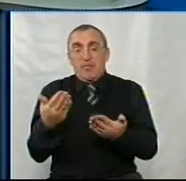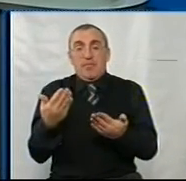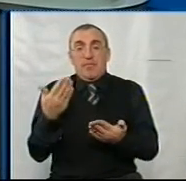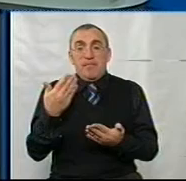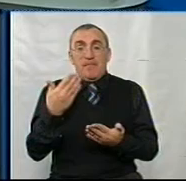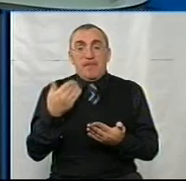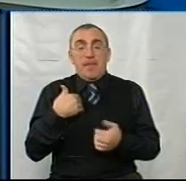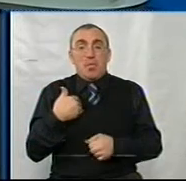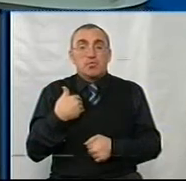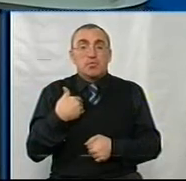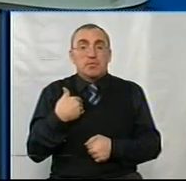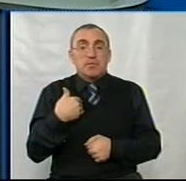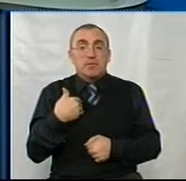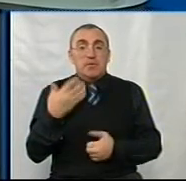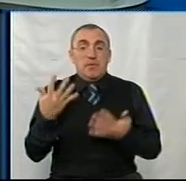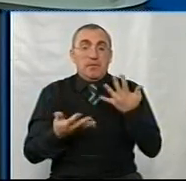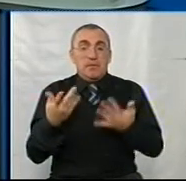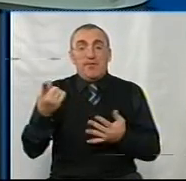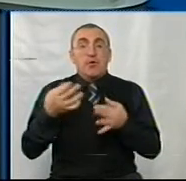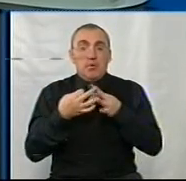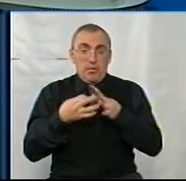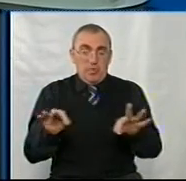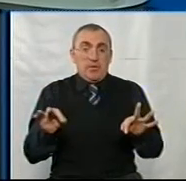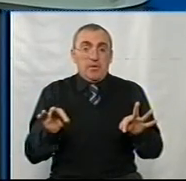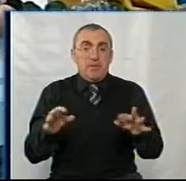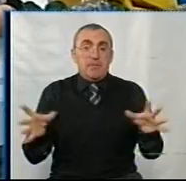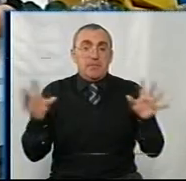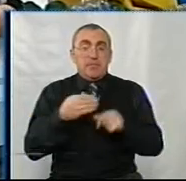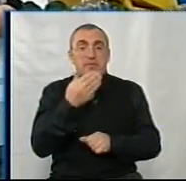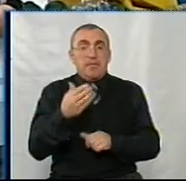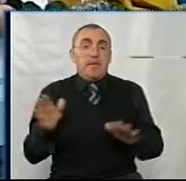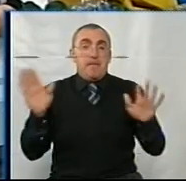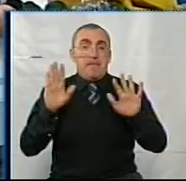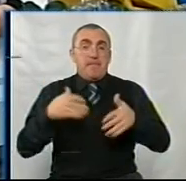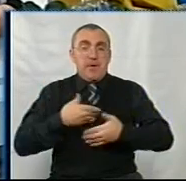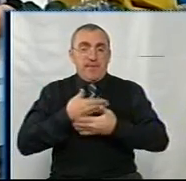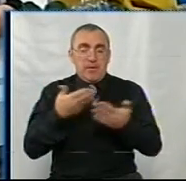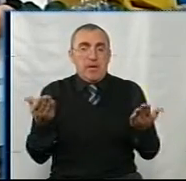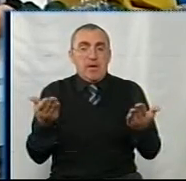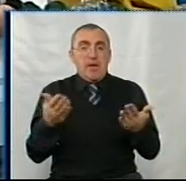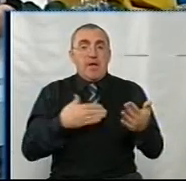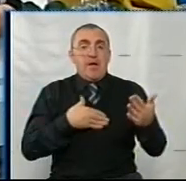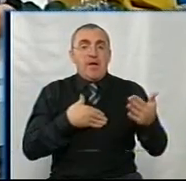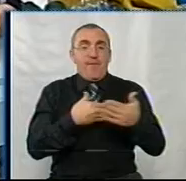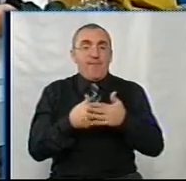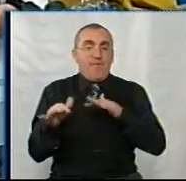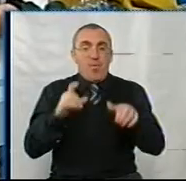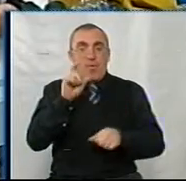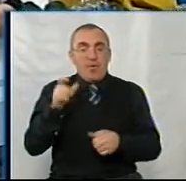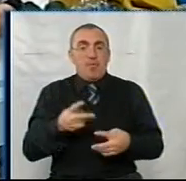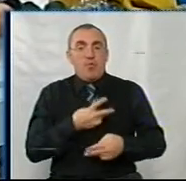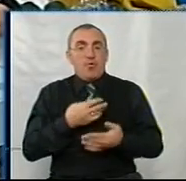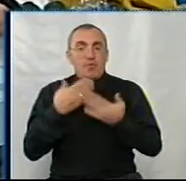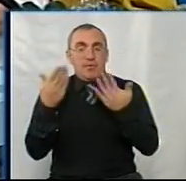співати. я хочу, якщо ви дозволите, ну, спільно з вами, привітаємо опять волонтерів, пожелаємо вам,